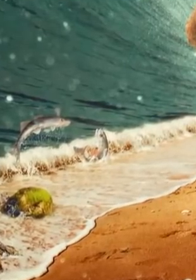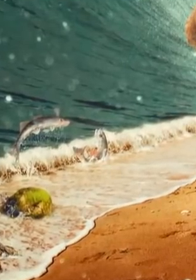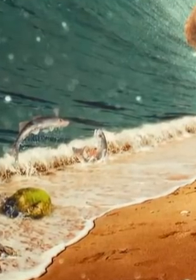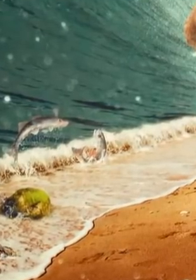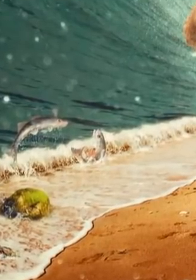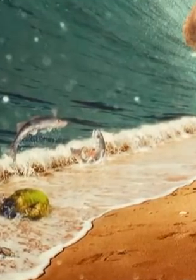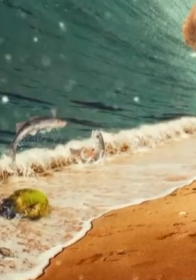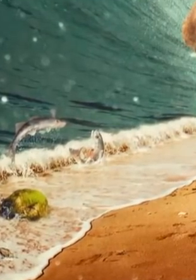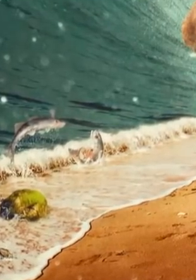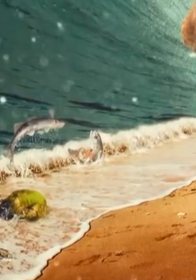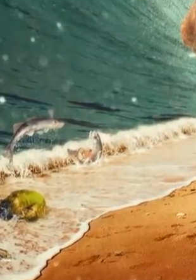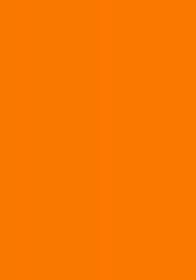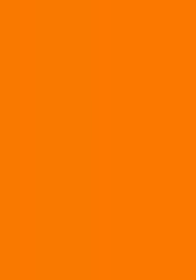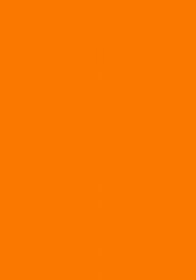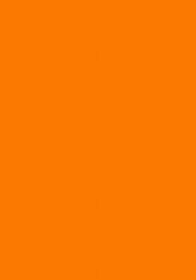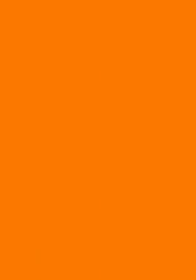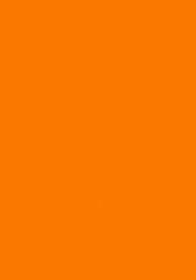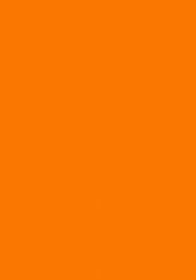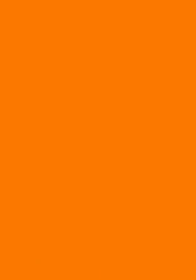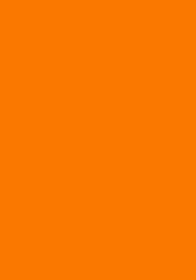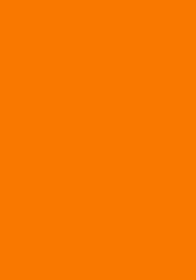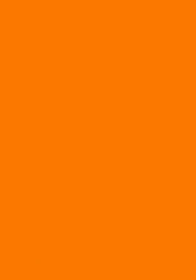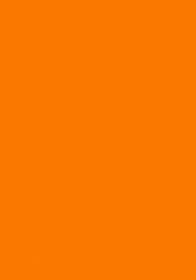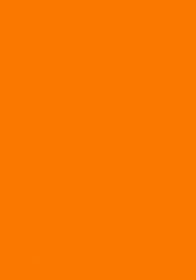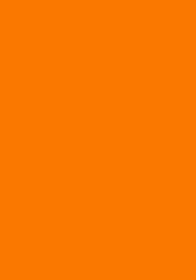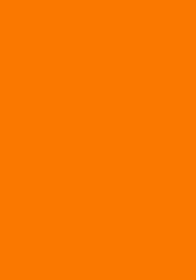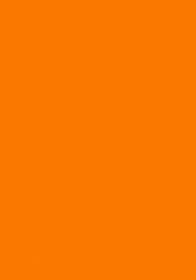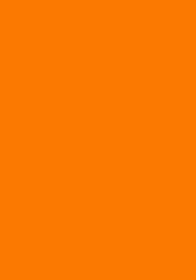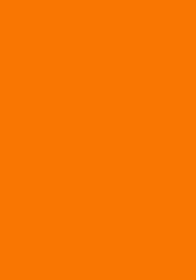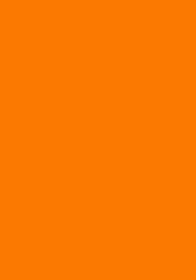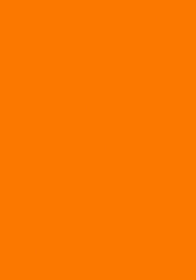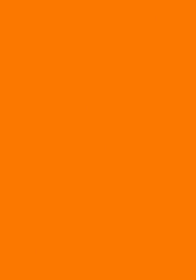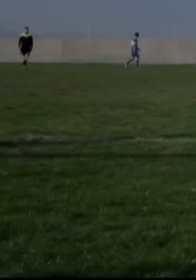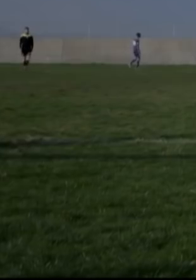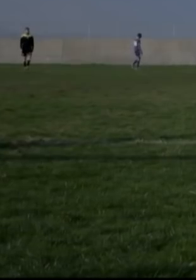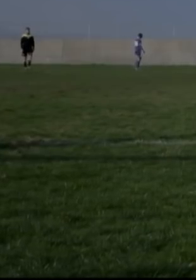מוצאי שבת 9 ברבע תעשו אחת ועוד אחת כאן 11